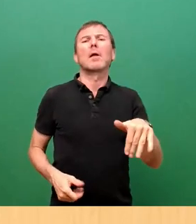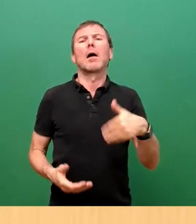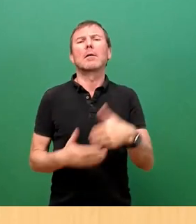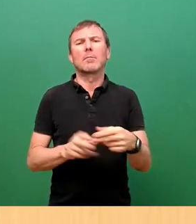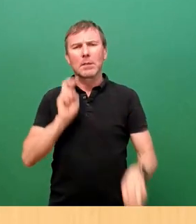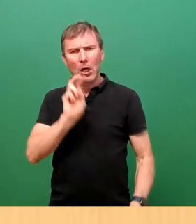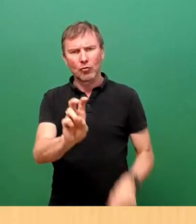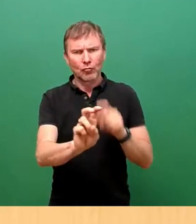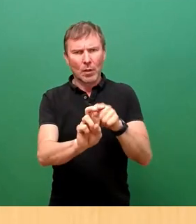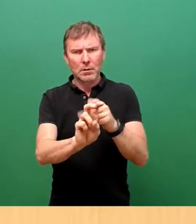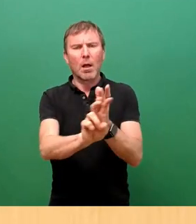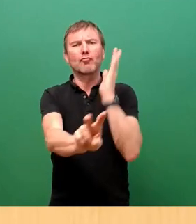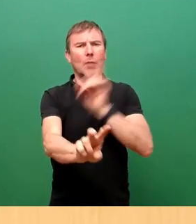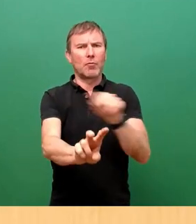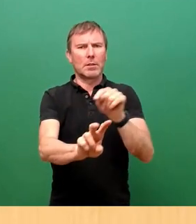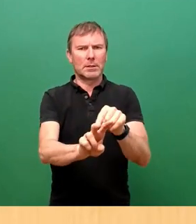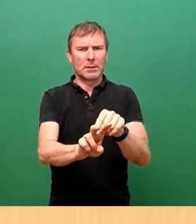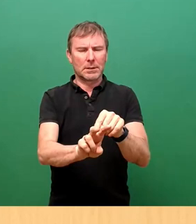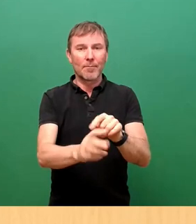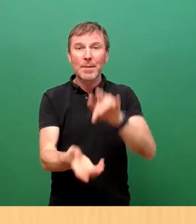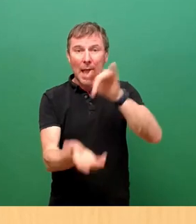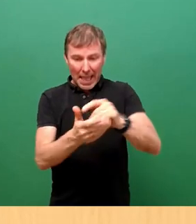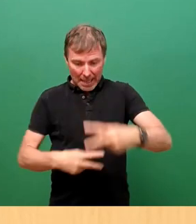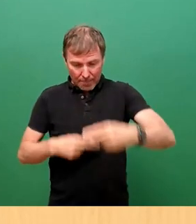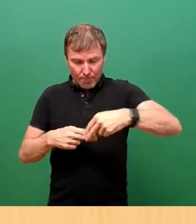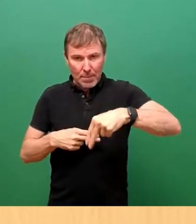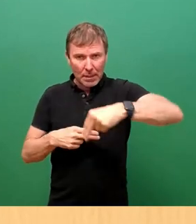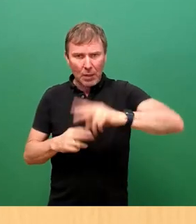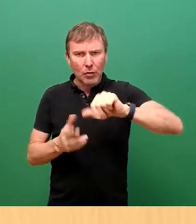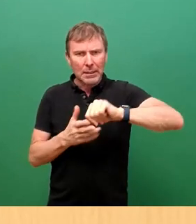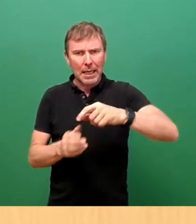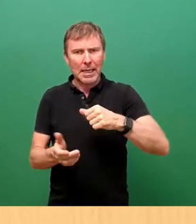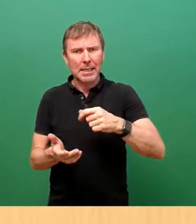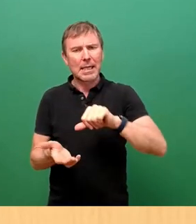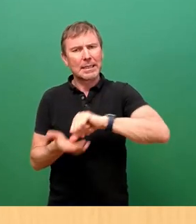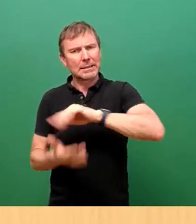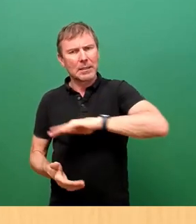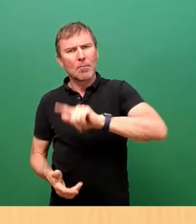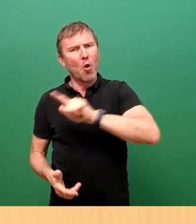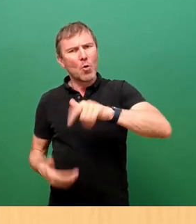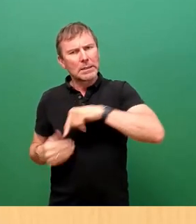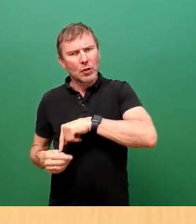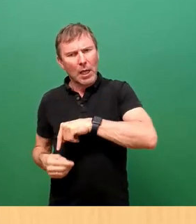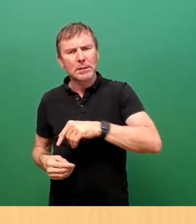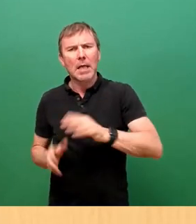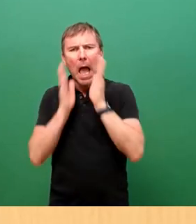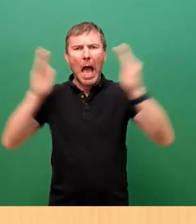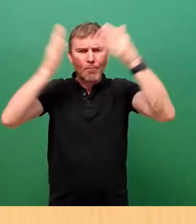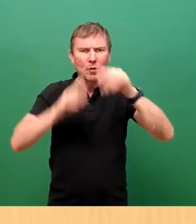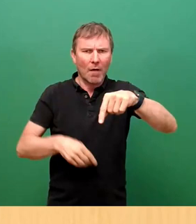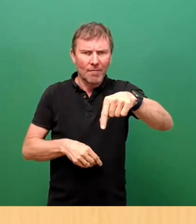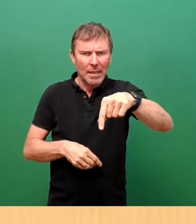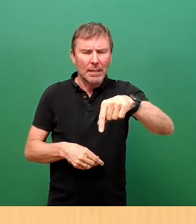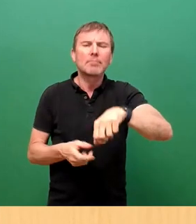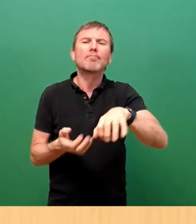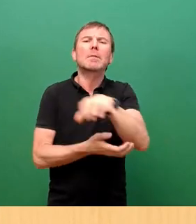nicht im Stau stehen. In dem mittleren Teil, der für das Stadtteilzentrum relevant ist, also zwischen Luisenstraße und Bischofsweg, findet Mischverkehr statt. Das